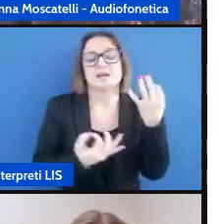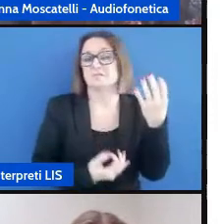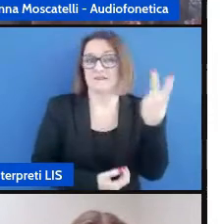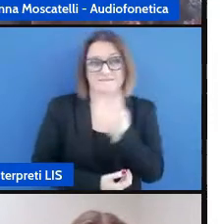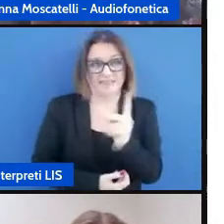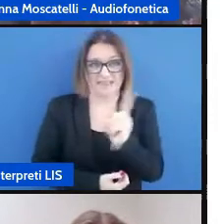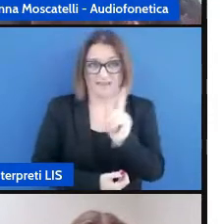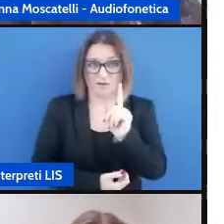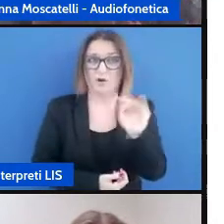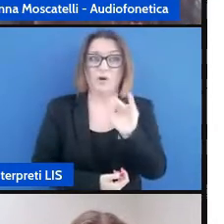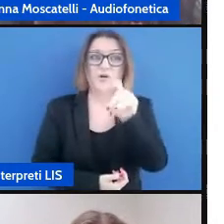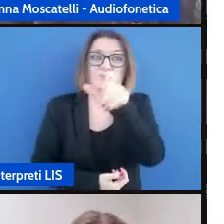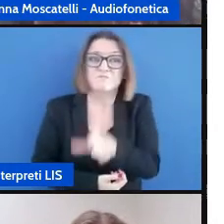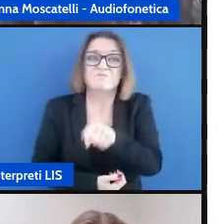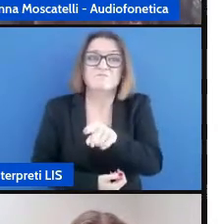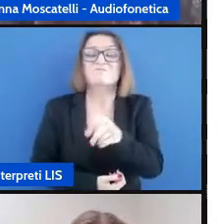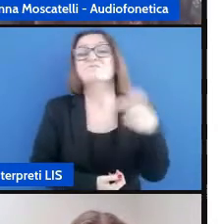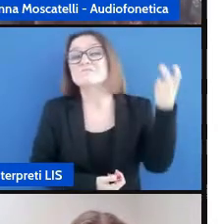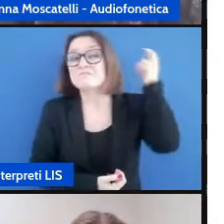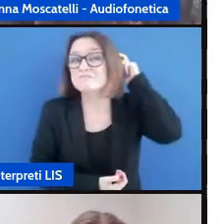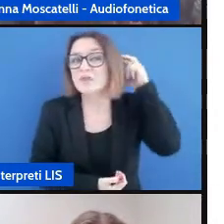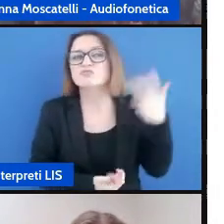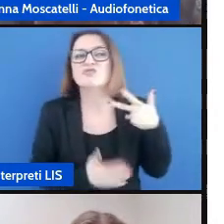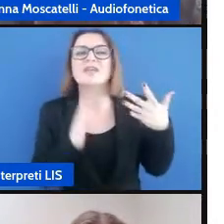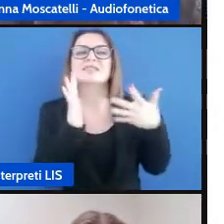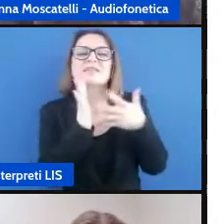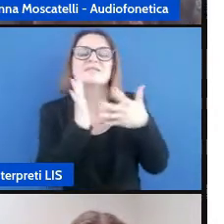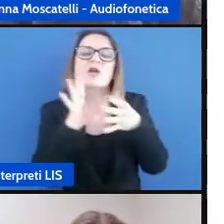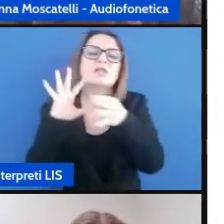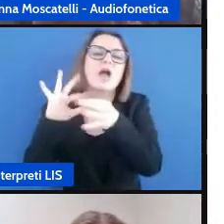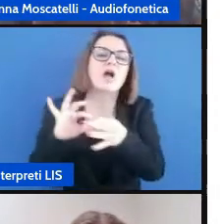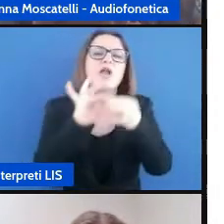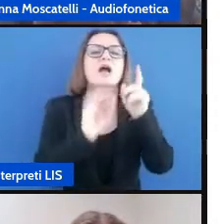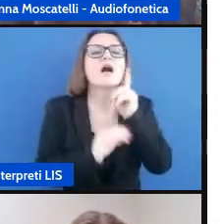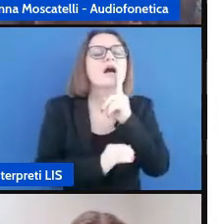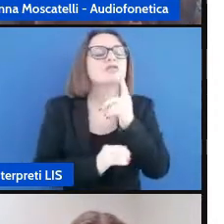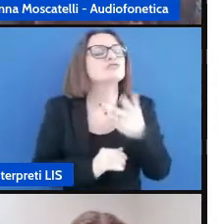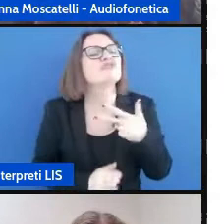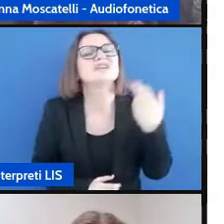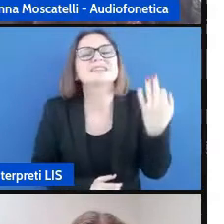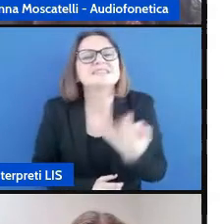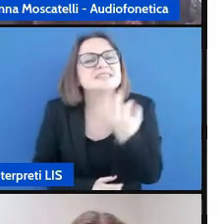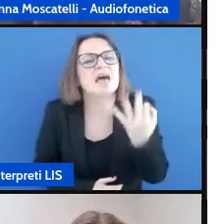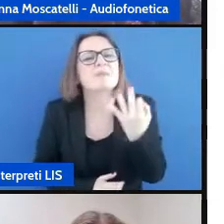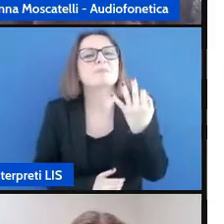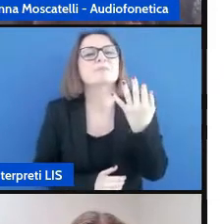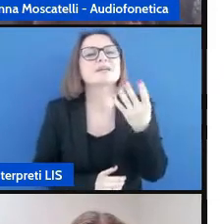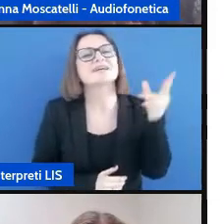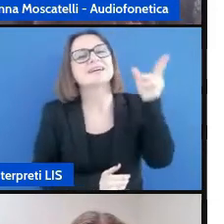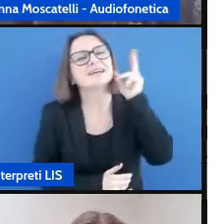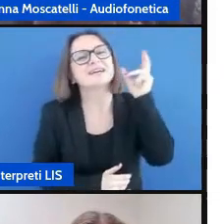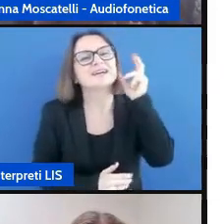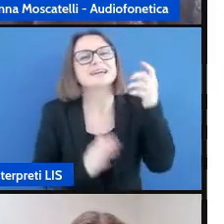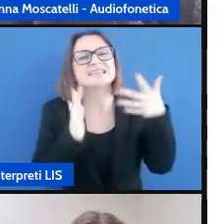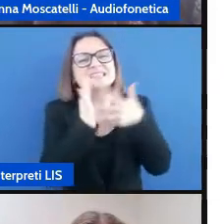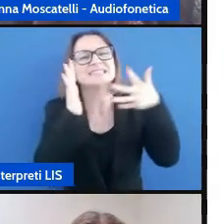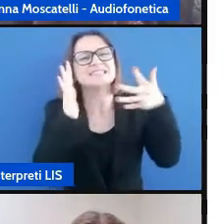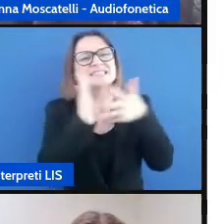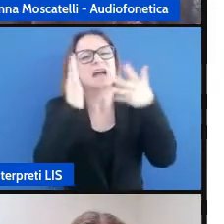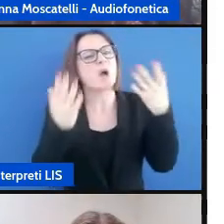difficoltà del sentire legata alla sua sordità porta comunque a delle difficoltà di comprensione